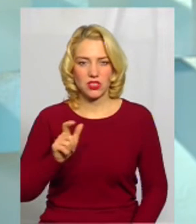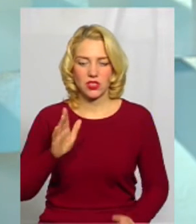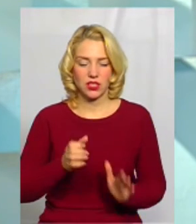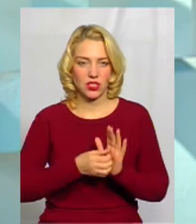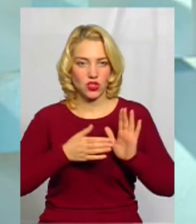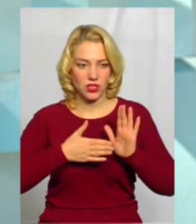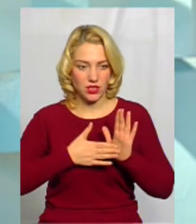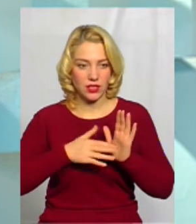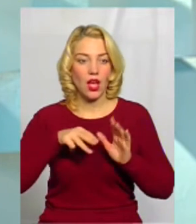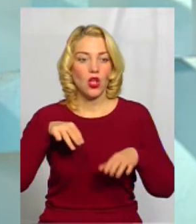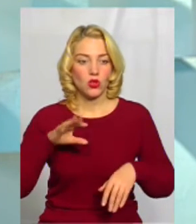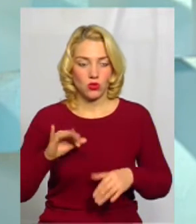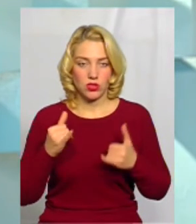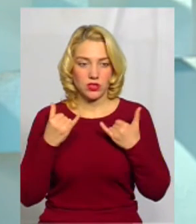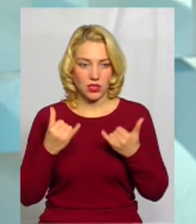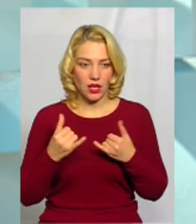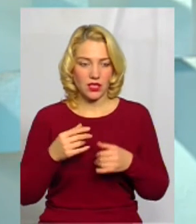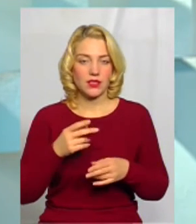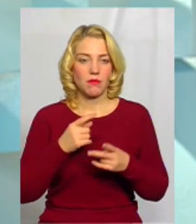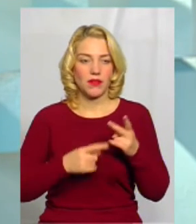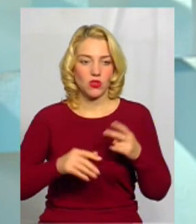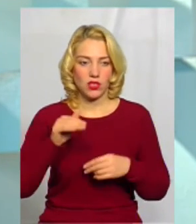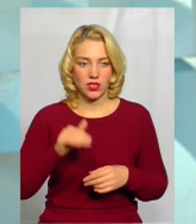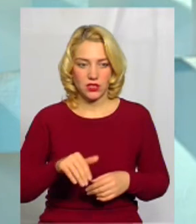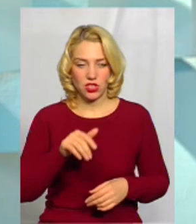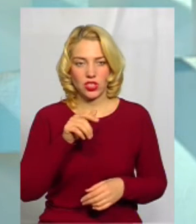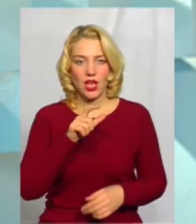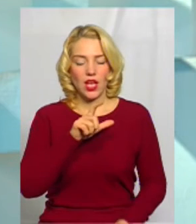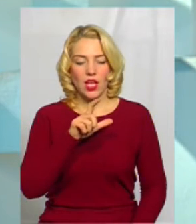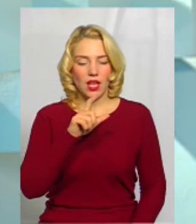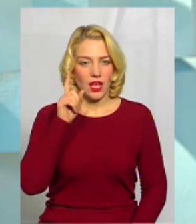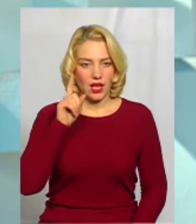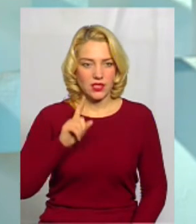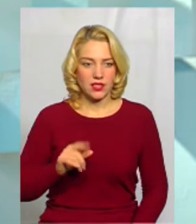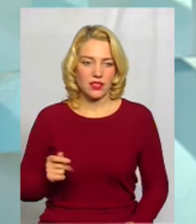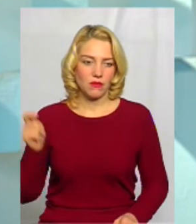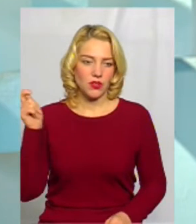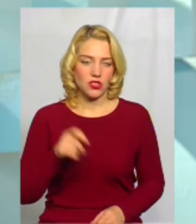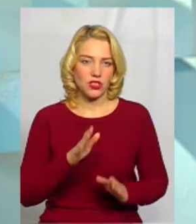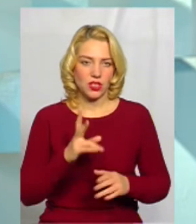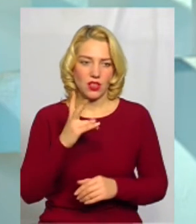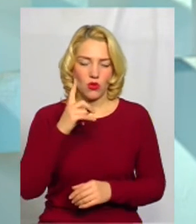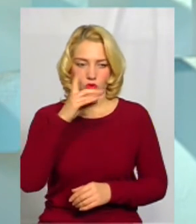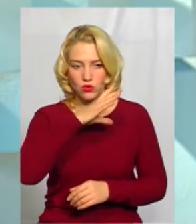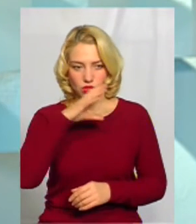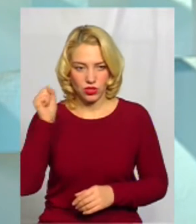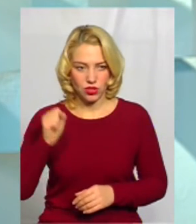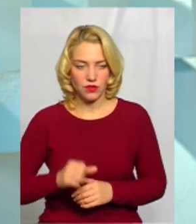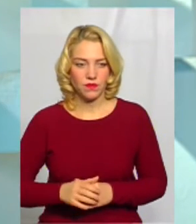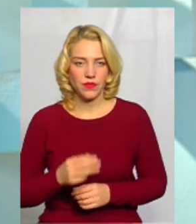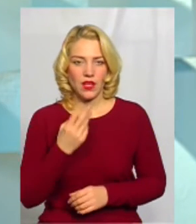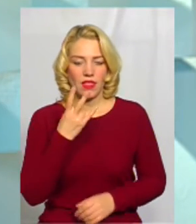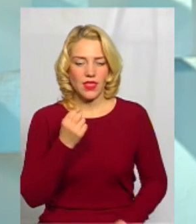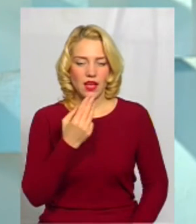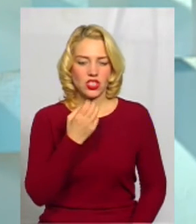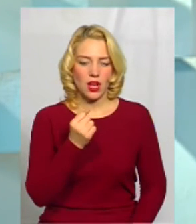тільки, то зараз вже більше півтора тисячі хасидів приїжджають тільки на одну ніч, на шабат приїжджає. Тобто,